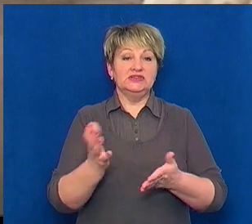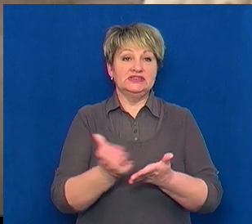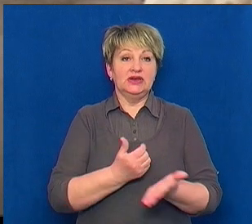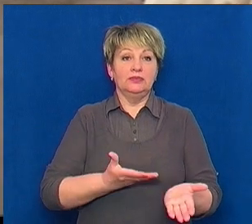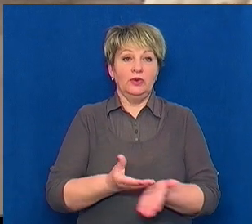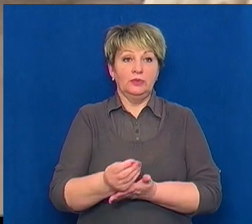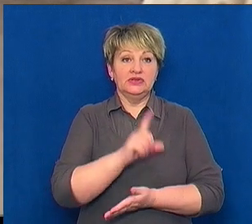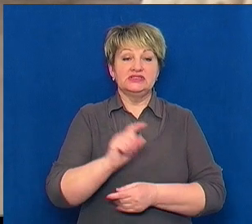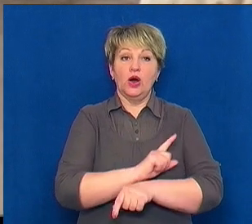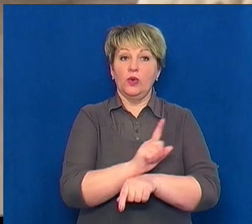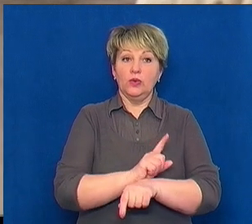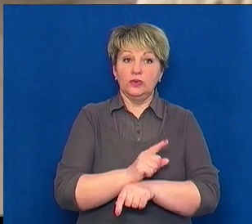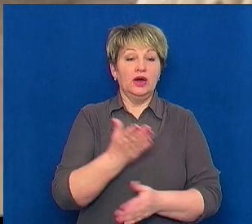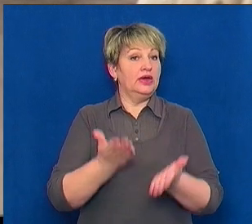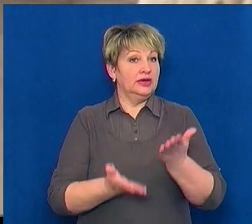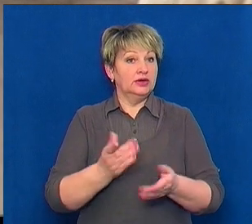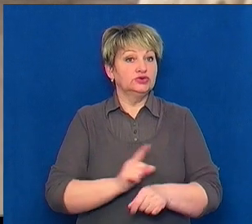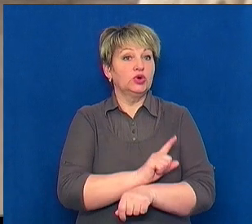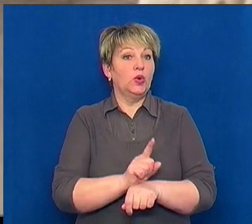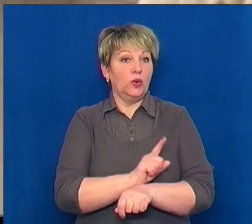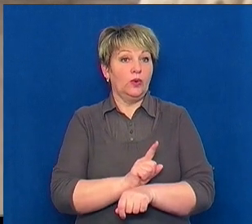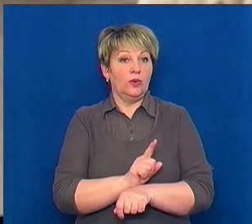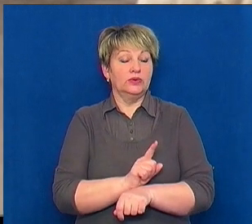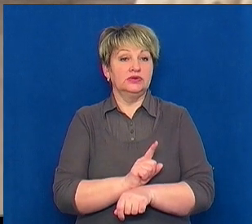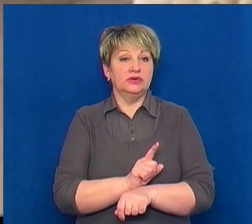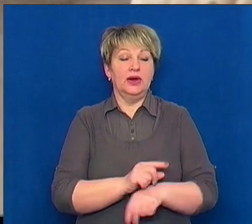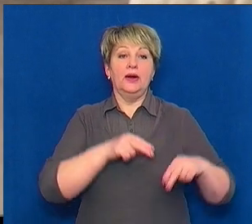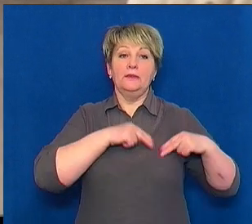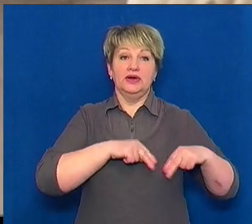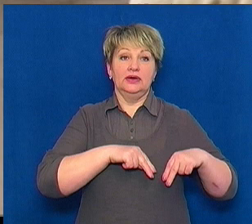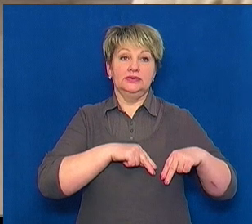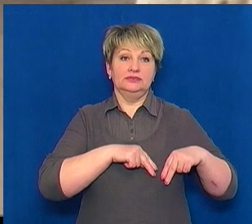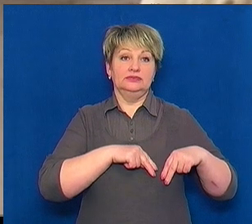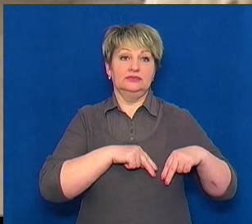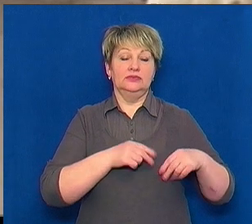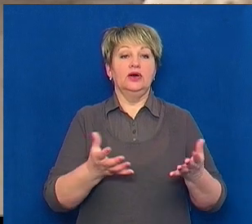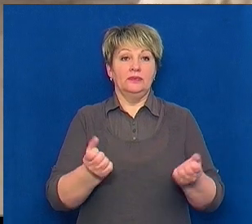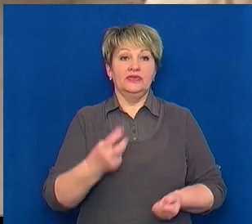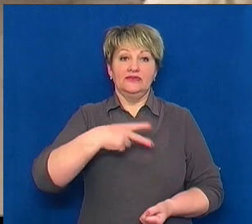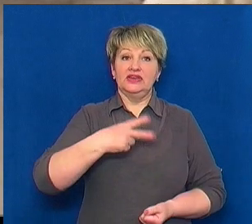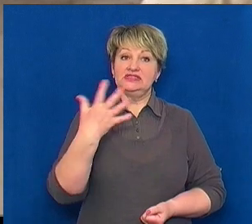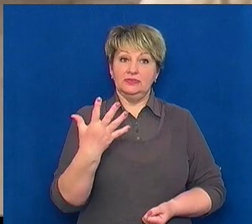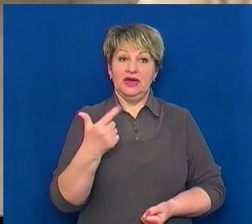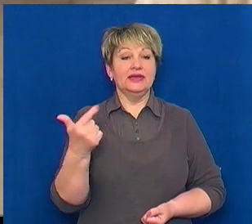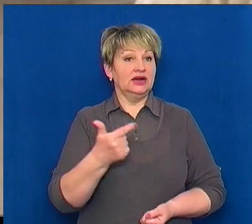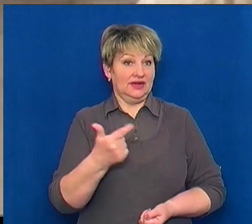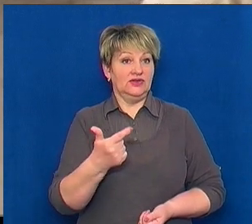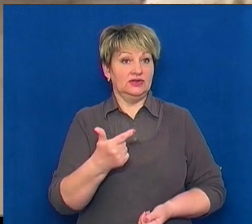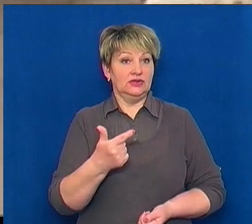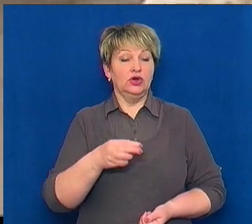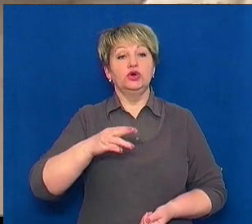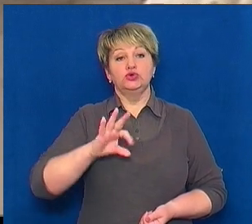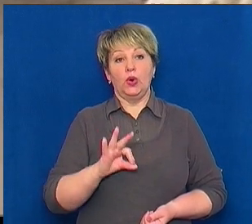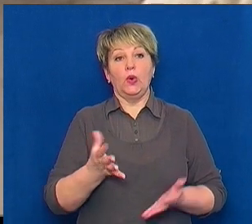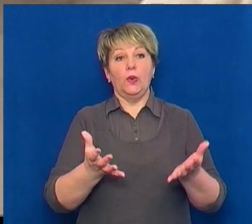плату за годину. Якщо за годину працівник отримує 25 гривень, то він